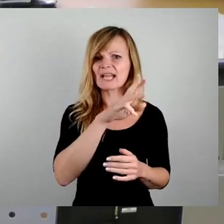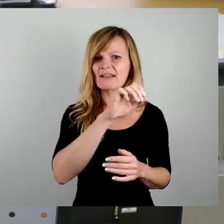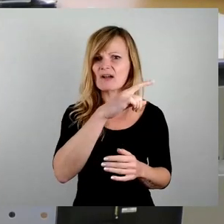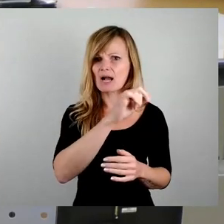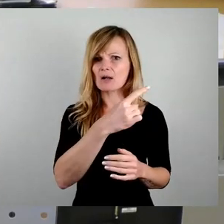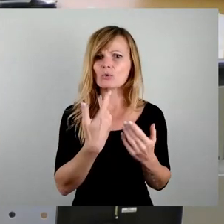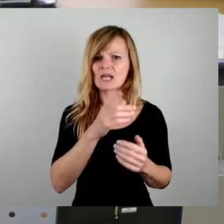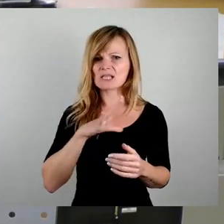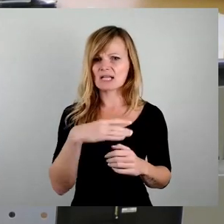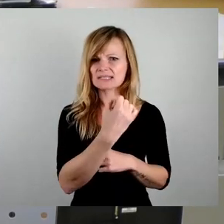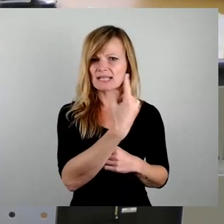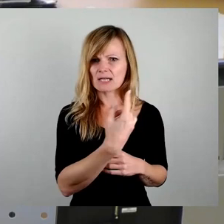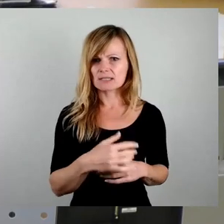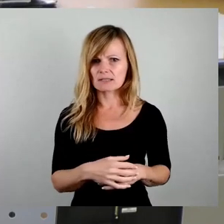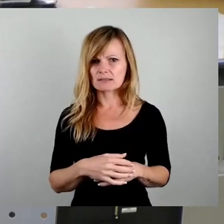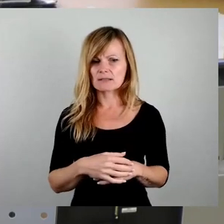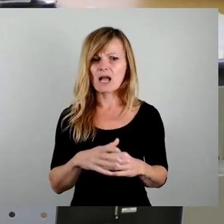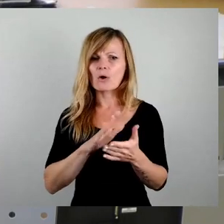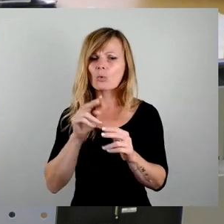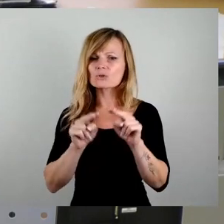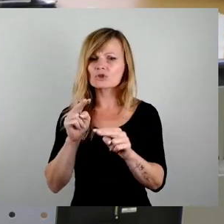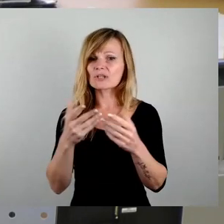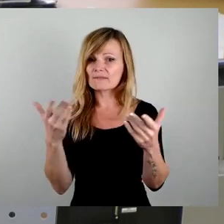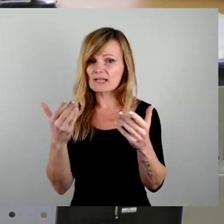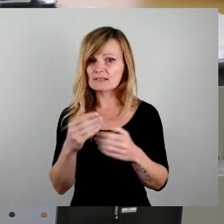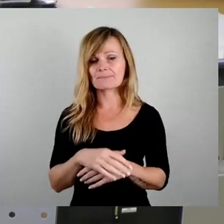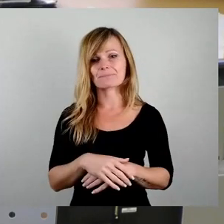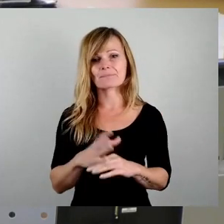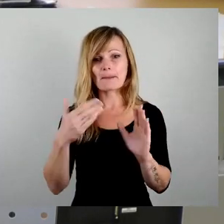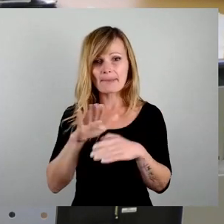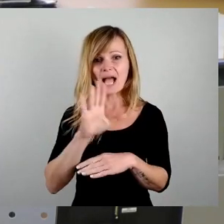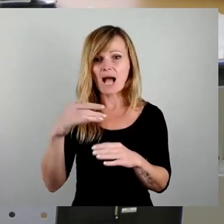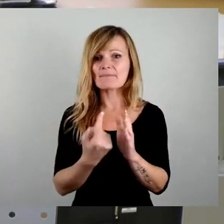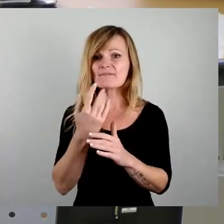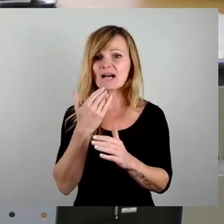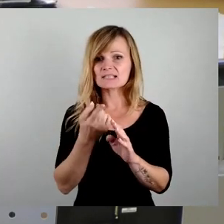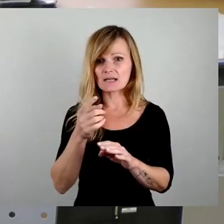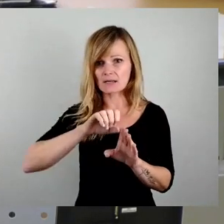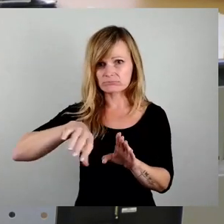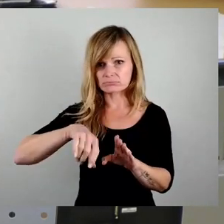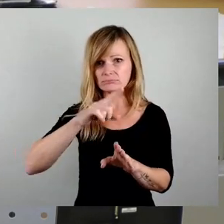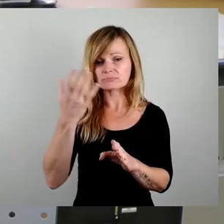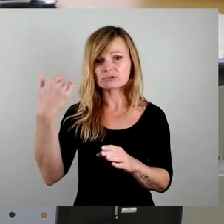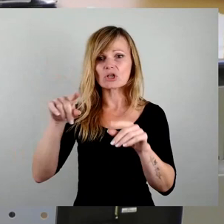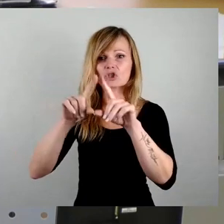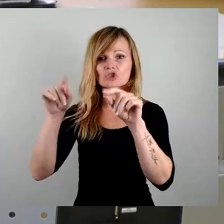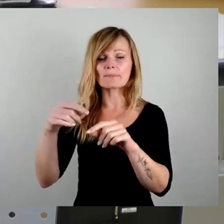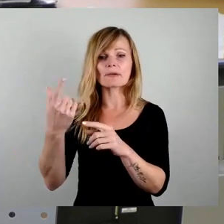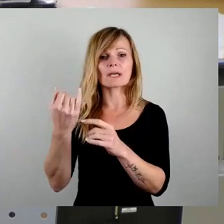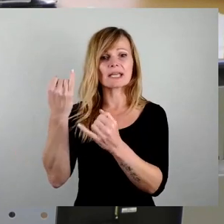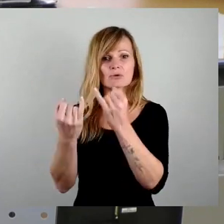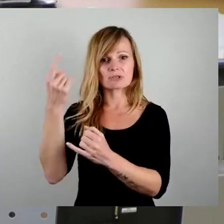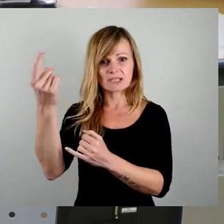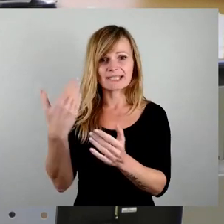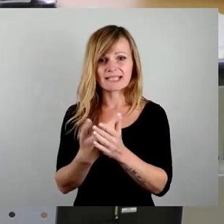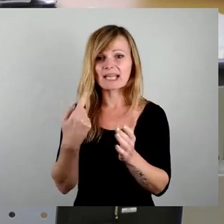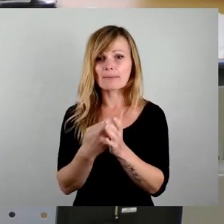Sachsenenergie? Ganz simpel, das Meer an Abwasser, was von da oben kommt, von der Schipindustrie, tut sogar die Gebühren für alle